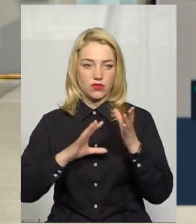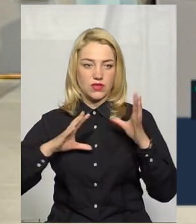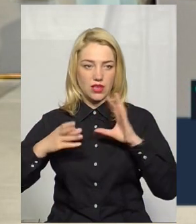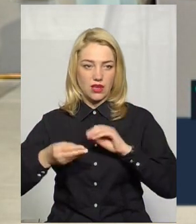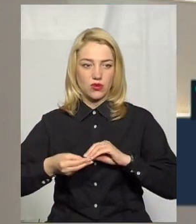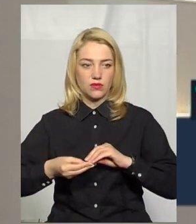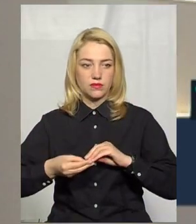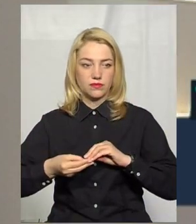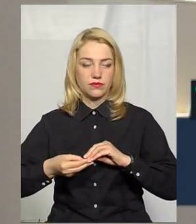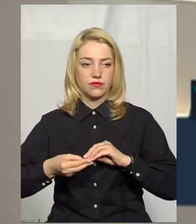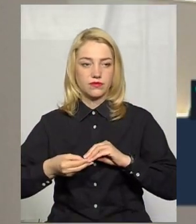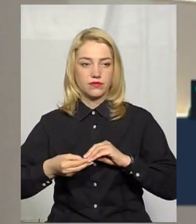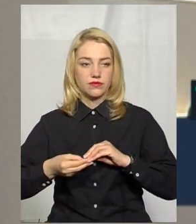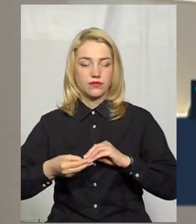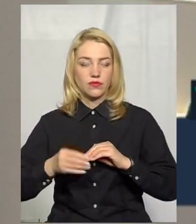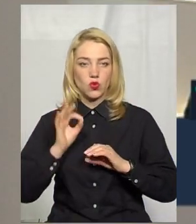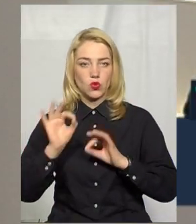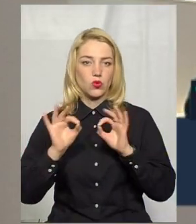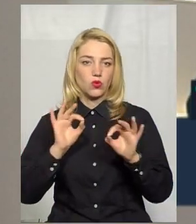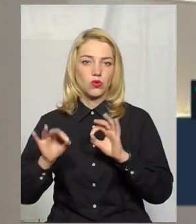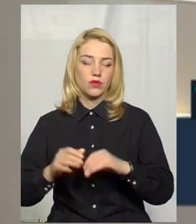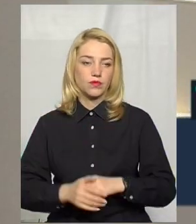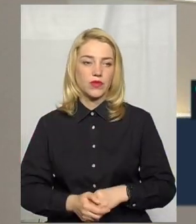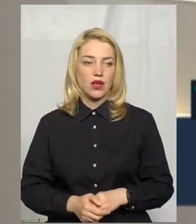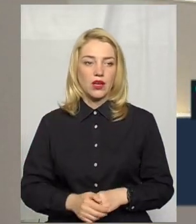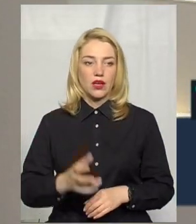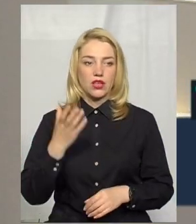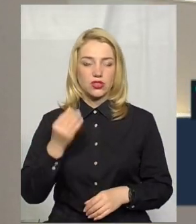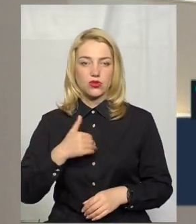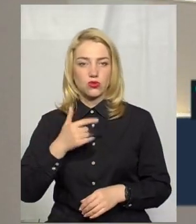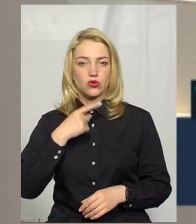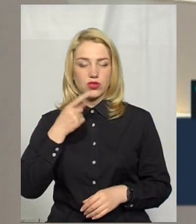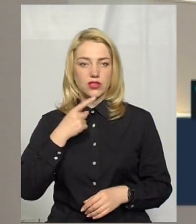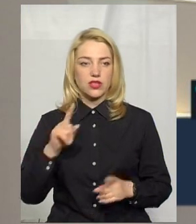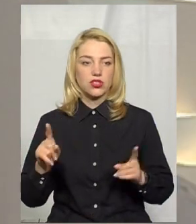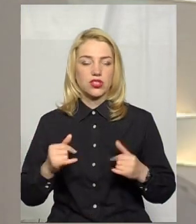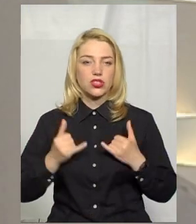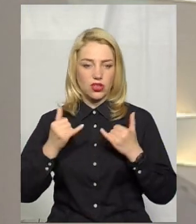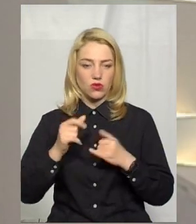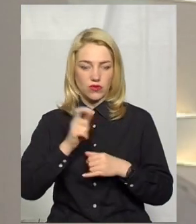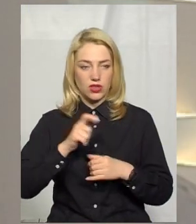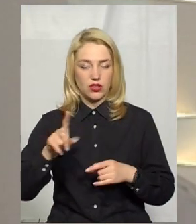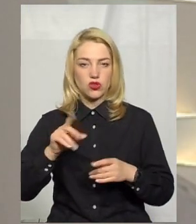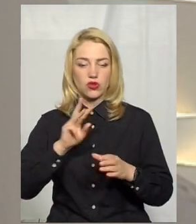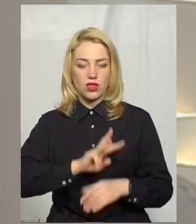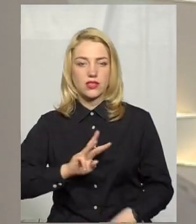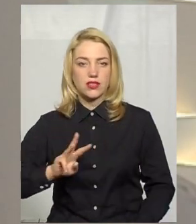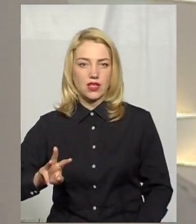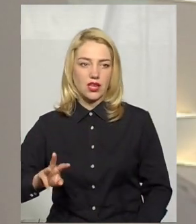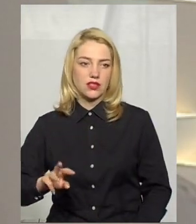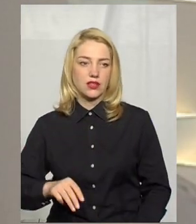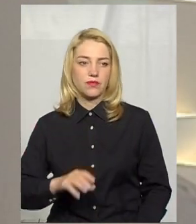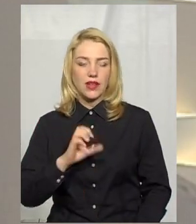відповідно, це вплинуло на загальну оцінку, вони нулю відтримали за три критерії Хочу ще зазначити, шановні глядачі, що на сайті